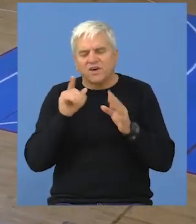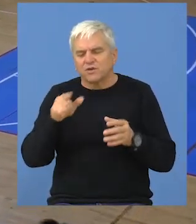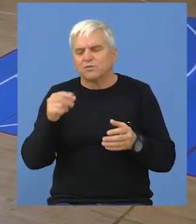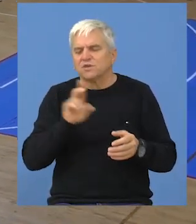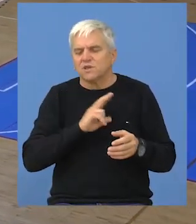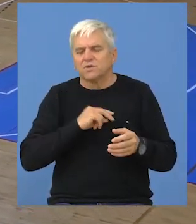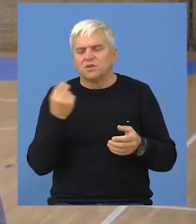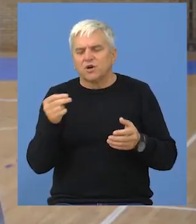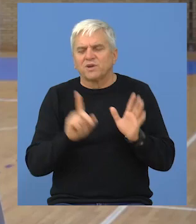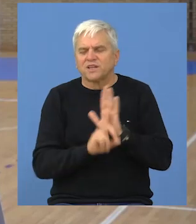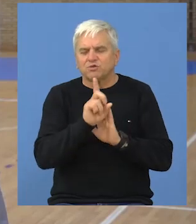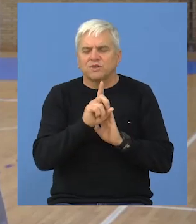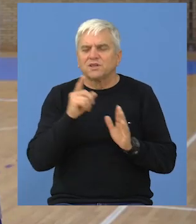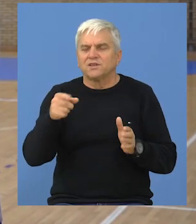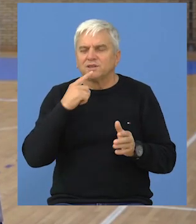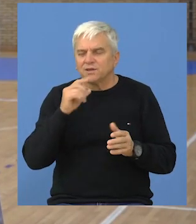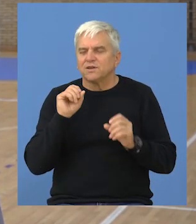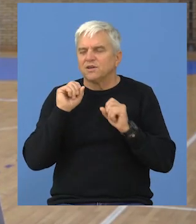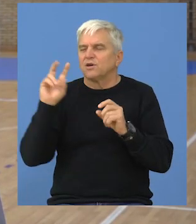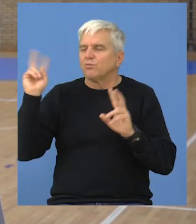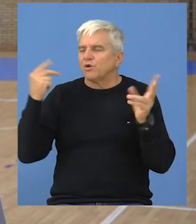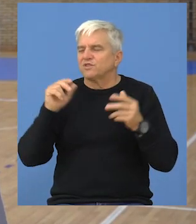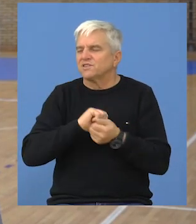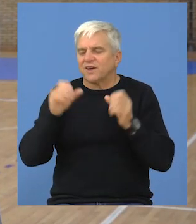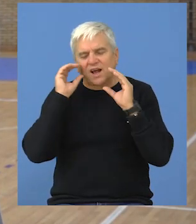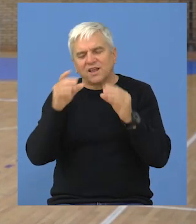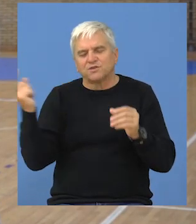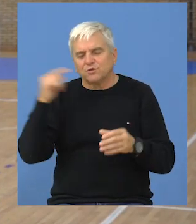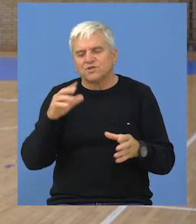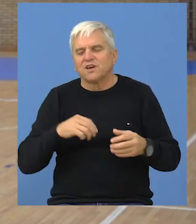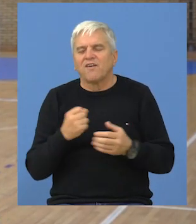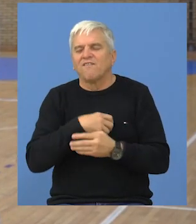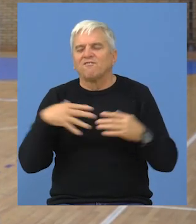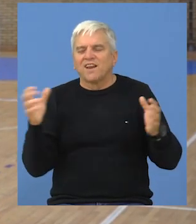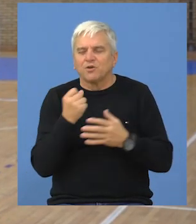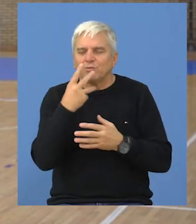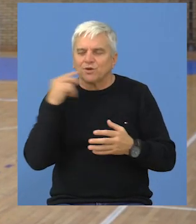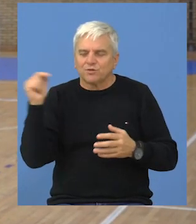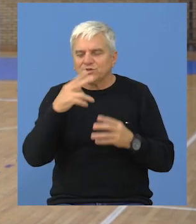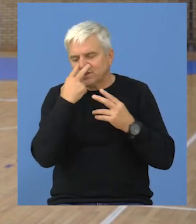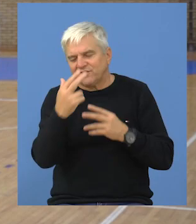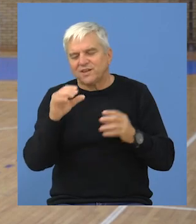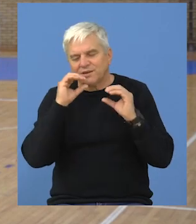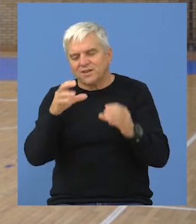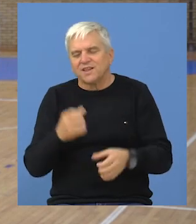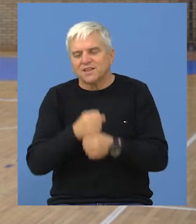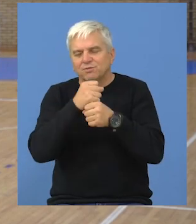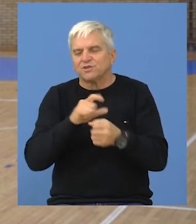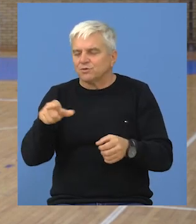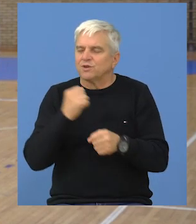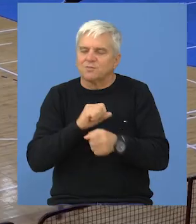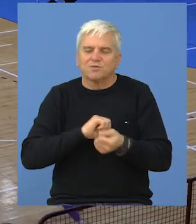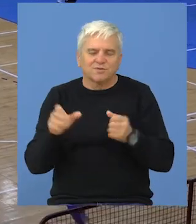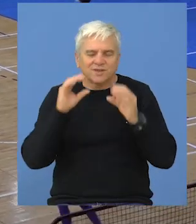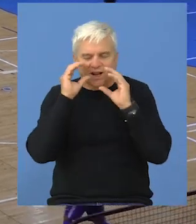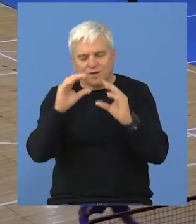se nadam da ćemo stvariti dobar rezultat i pozvao bi publika dođu što većem broju da nas podrži, to je nam izuzetno važno zato što sve ovo radimo izbog